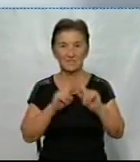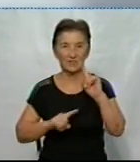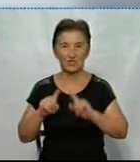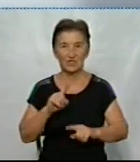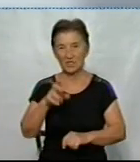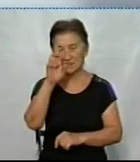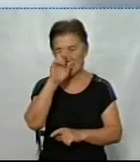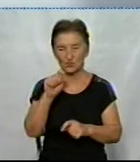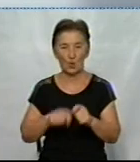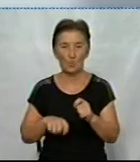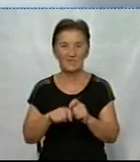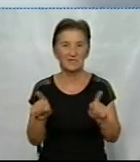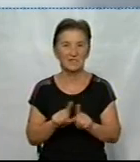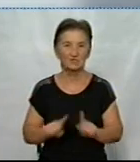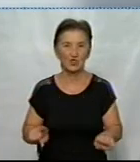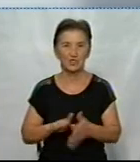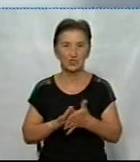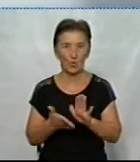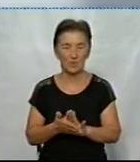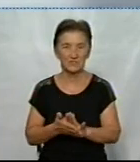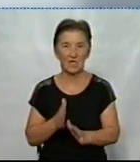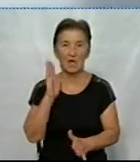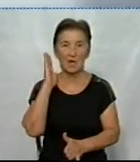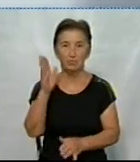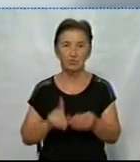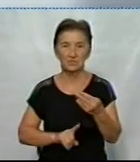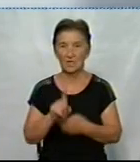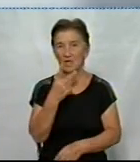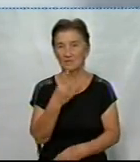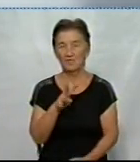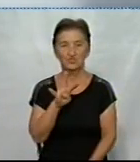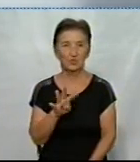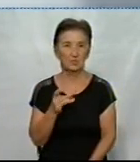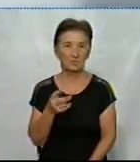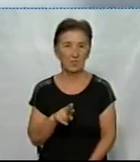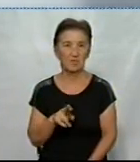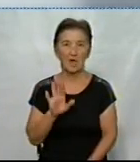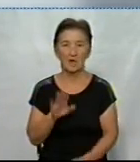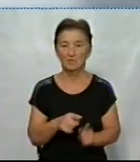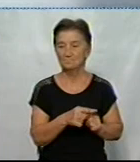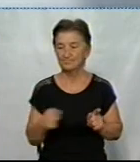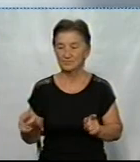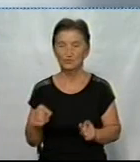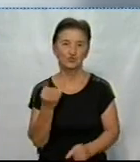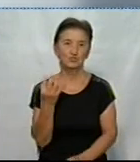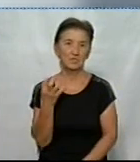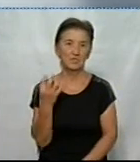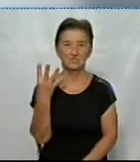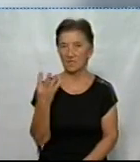Держкомісії з питань надзвичайних ситуацій. Воно набуде чинності 24 серпня і діятиме 14 днів.